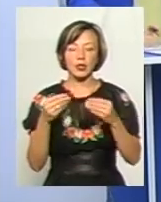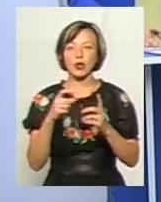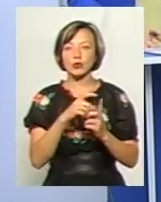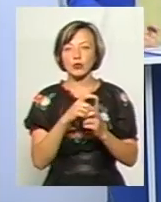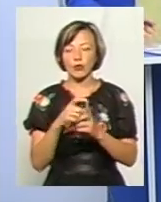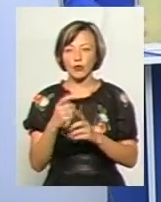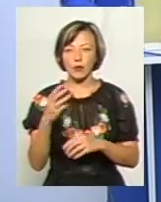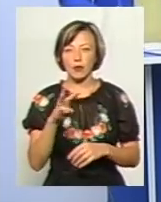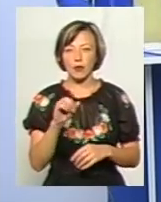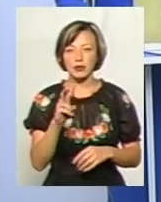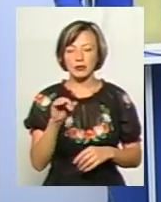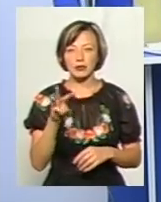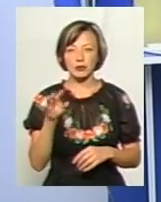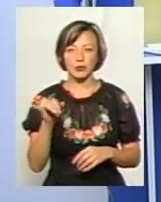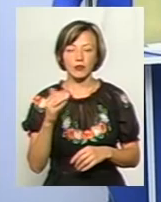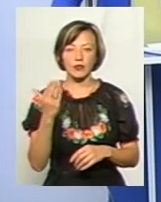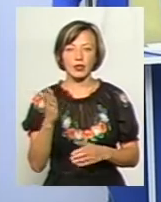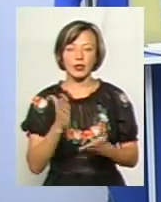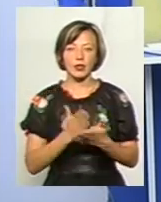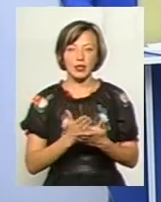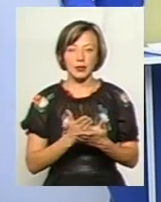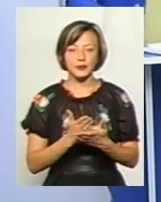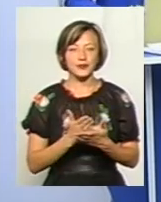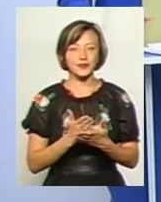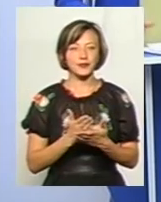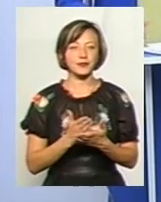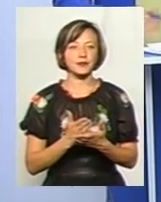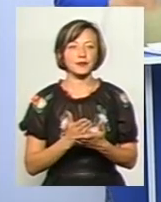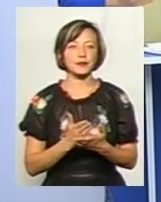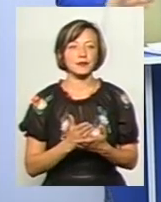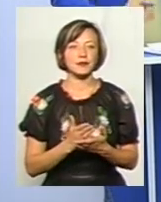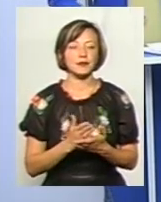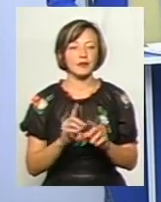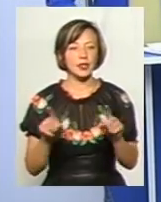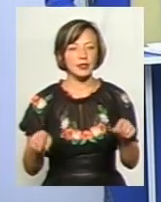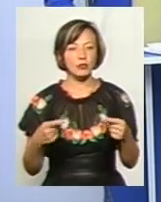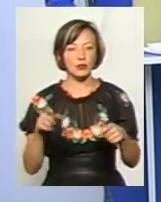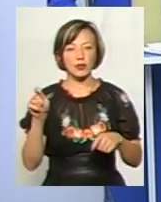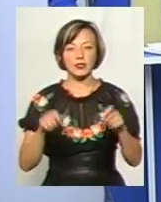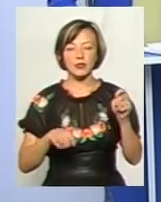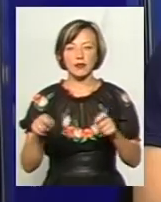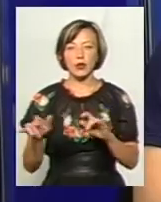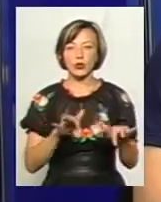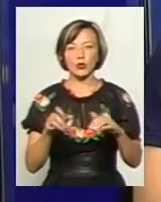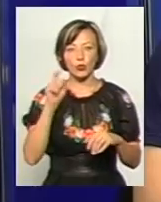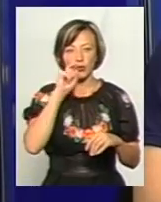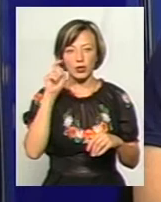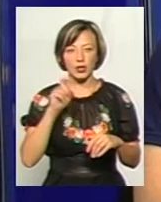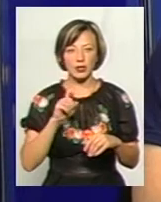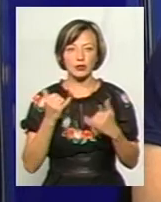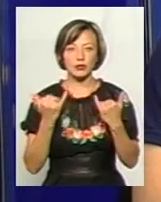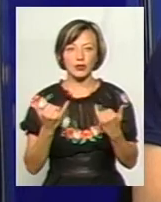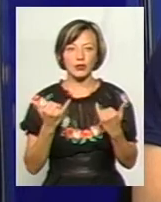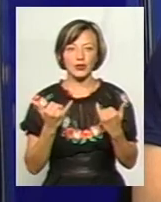Максиму Черкашину, тому що він є, скажімо так, засновником фестивального руху в Україні. Власне,